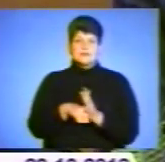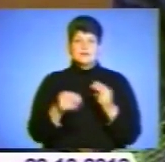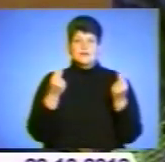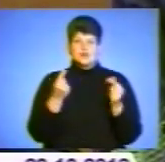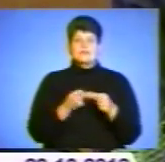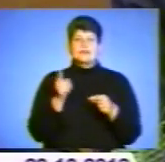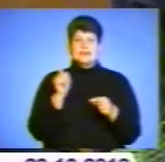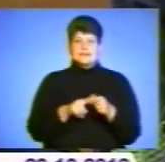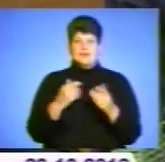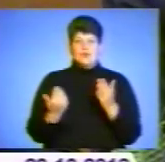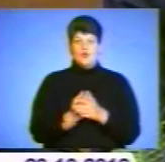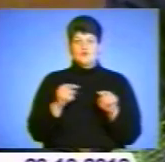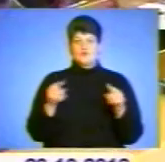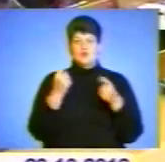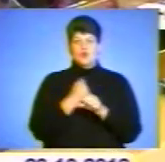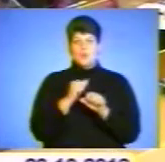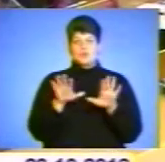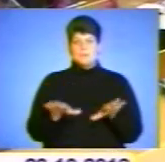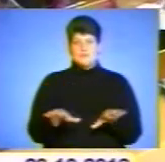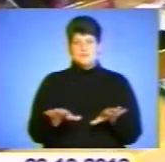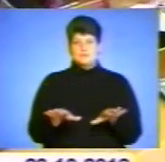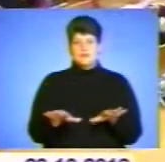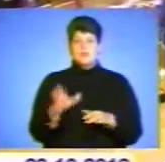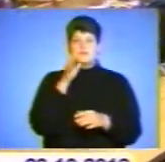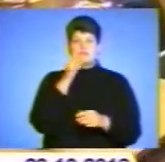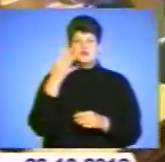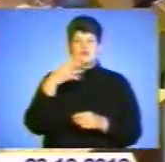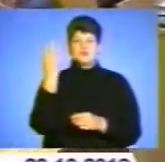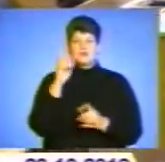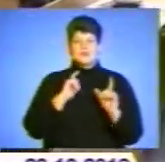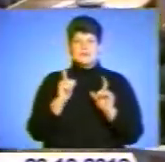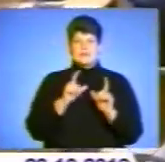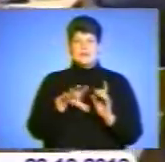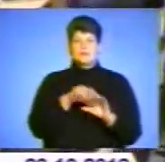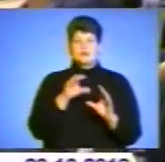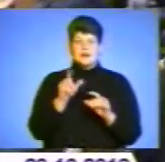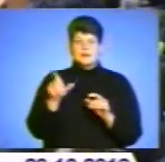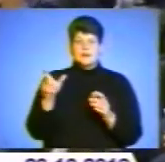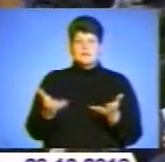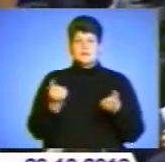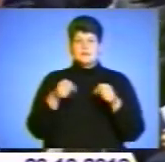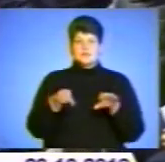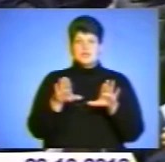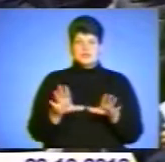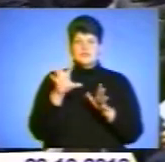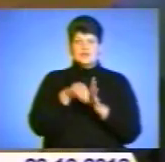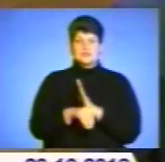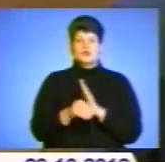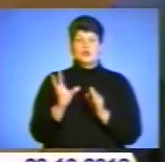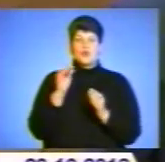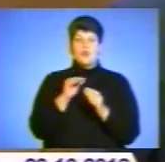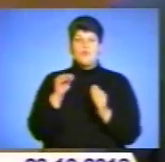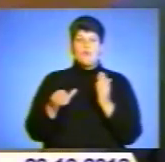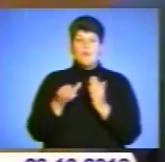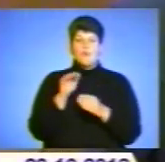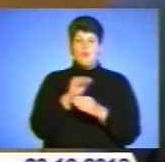новостворених робочих місць. Під час 44-ї сесії депутати підтримали рішення, у яких внесені доповнення до переліку об